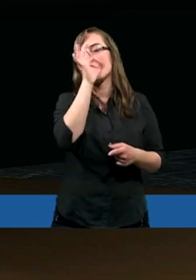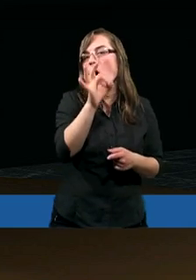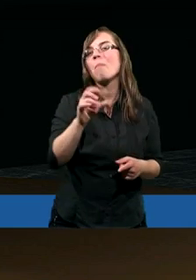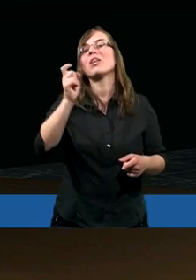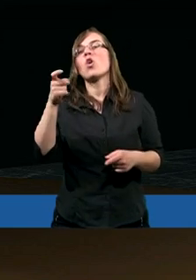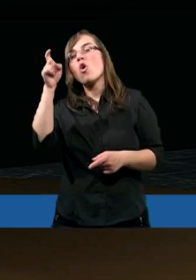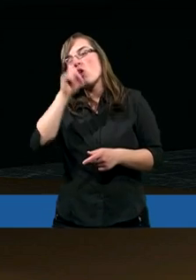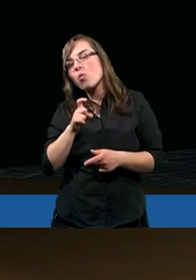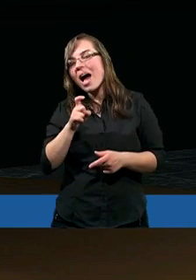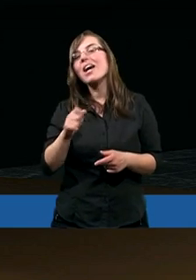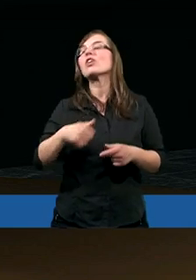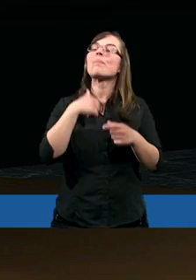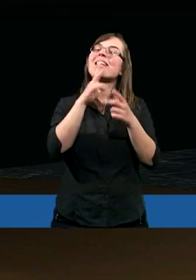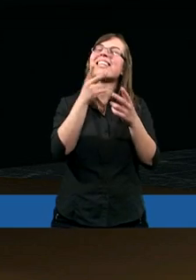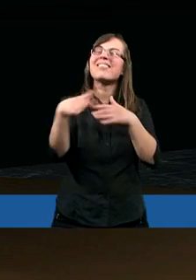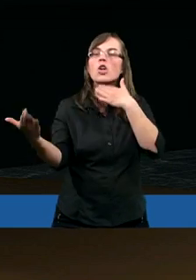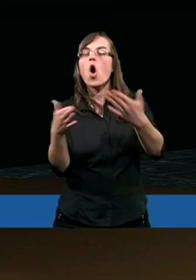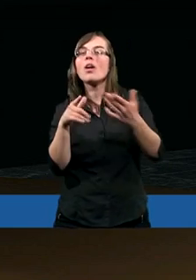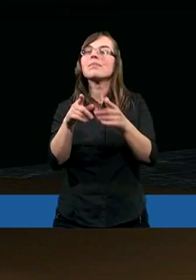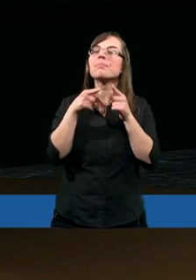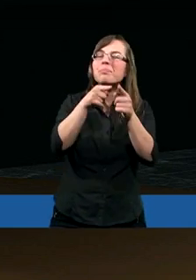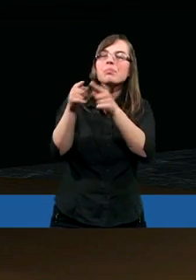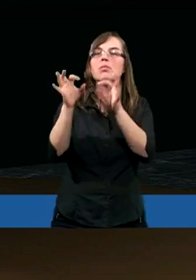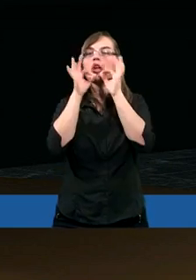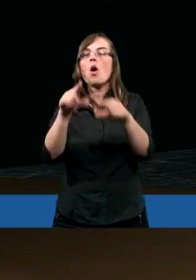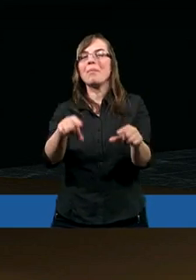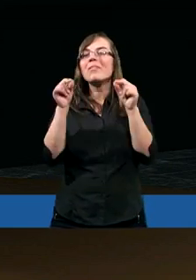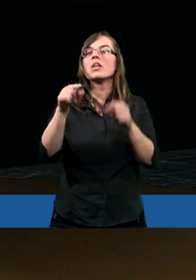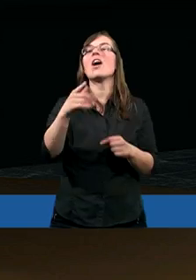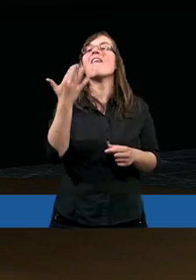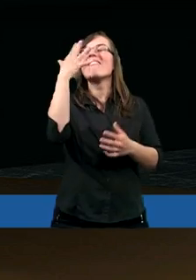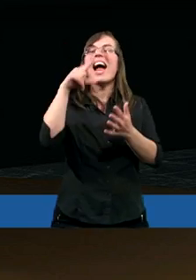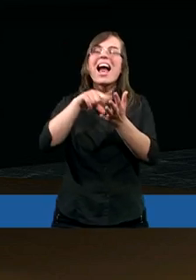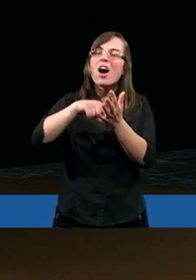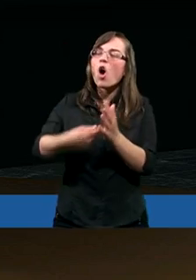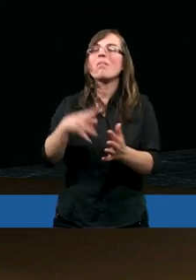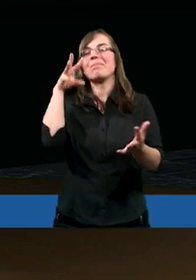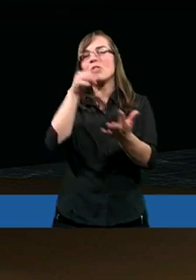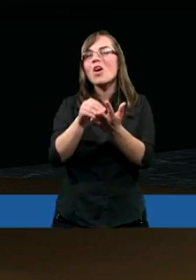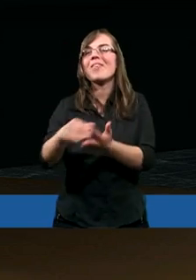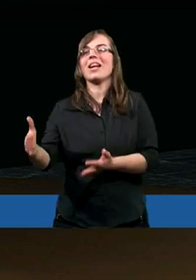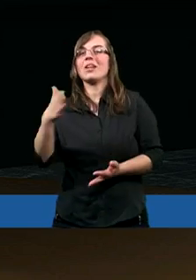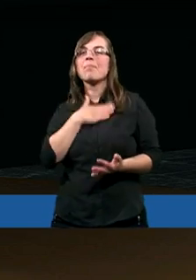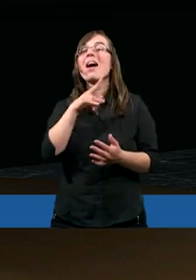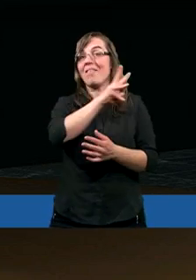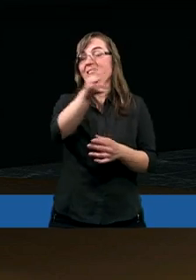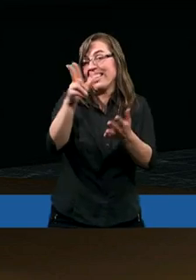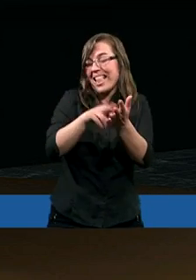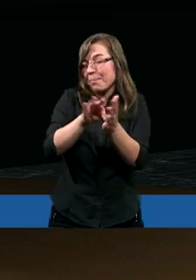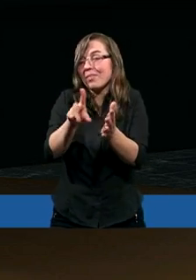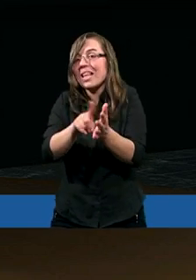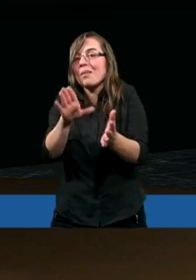możemy spojrzeć z innej strony. Ale również wielokrotnie tego doświadczyłem i przypuszczam, że wy też.